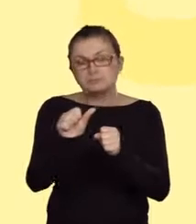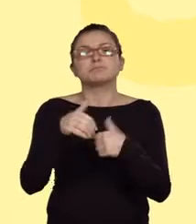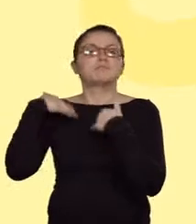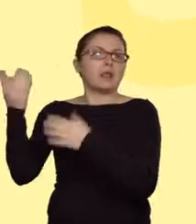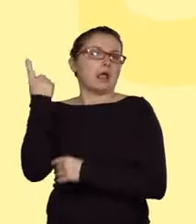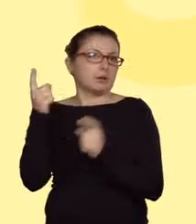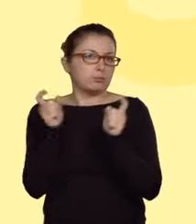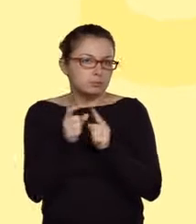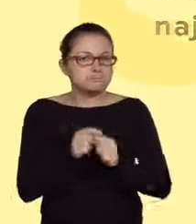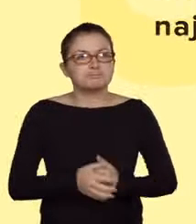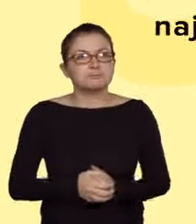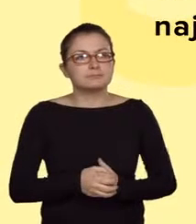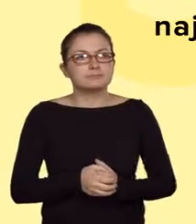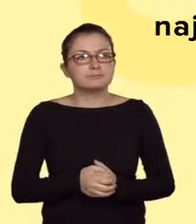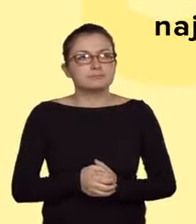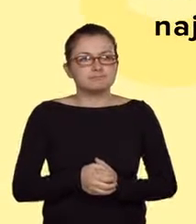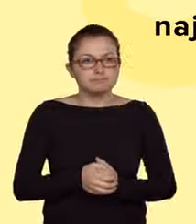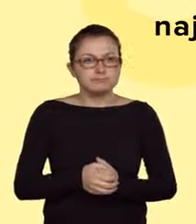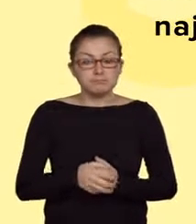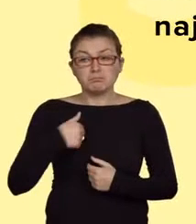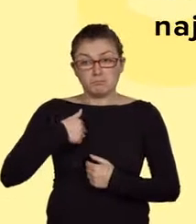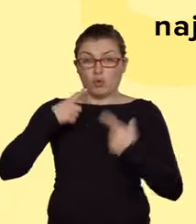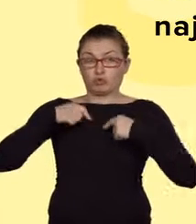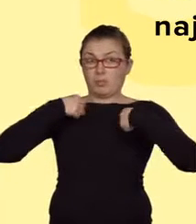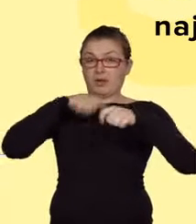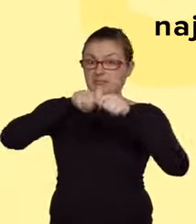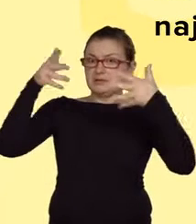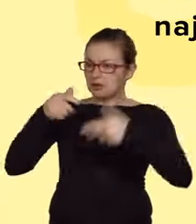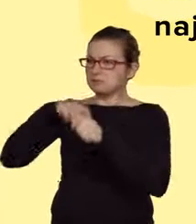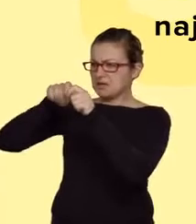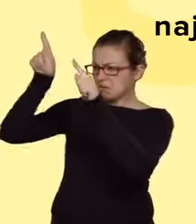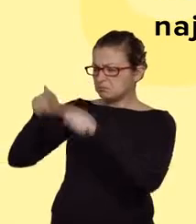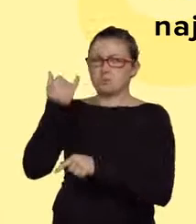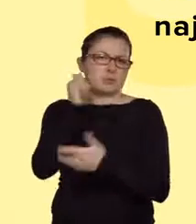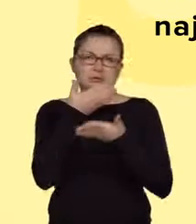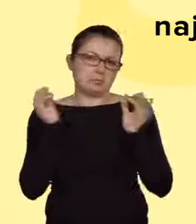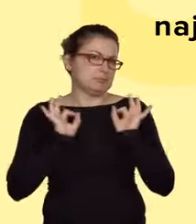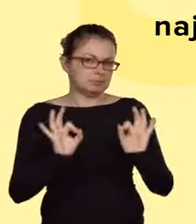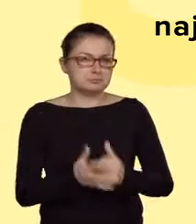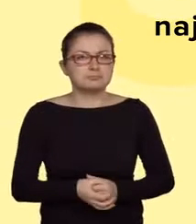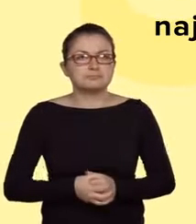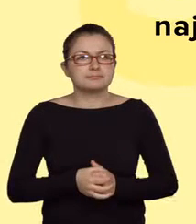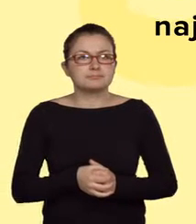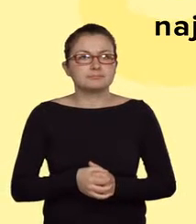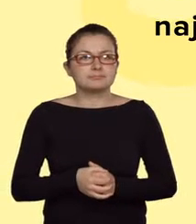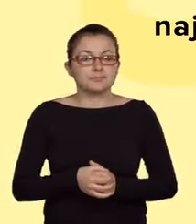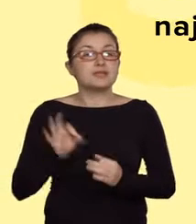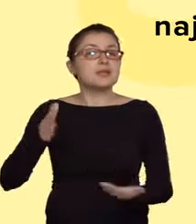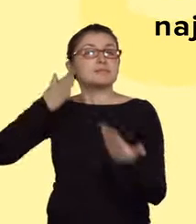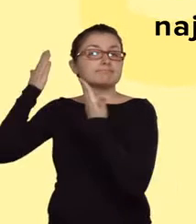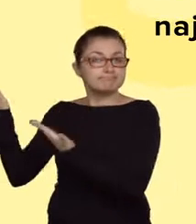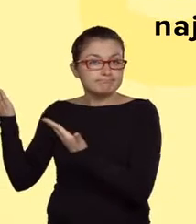wypowiedzi żadnego błędu. Za rozwiązanie zadania, które przedstawiono na tej planszy zdający otrzymał zero